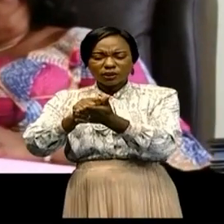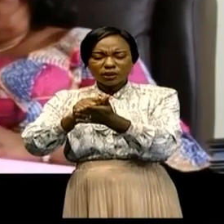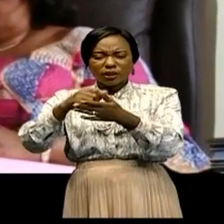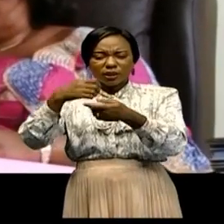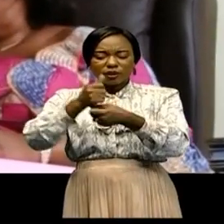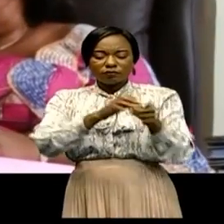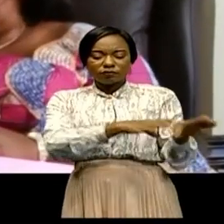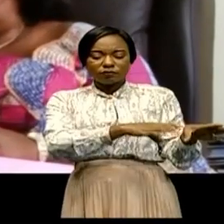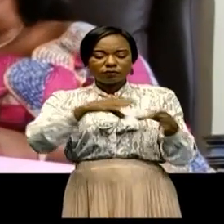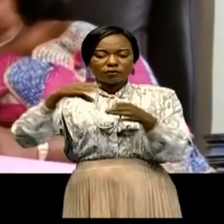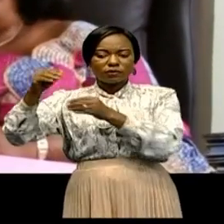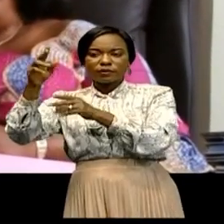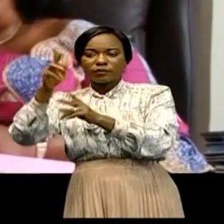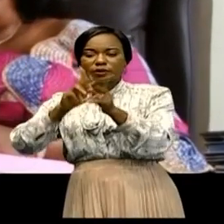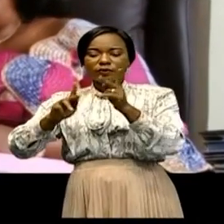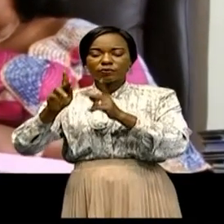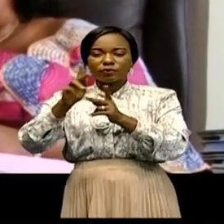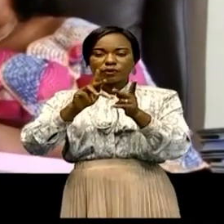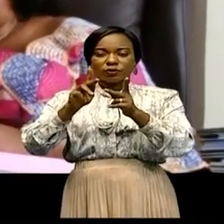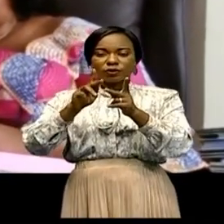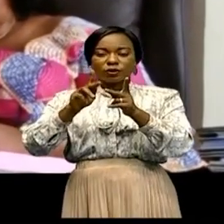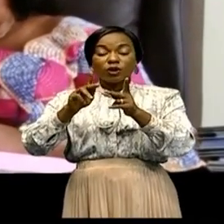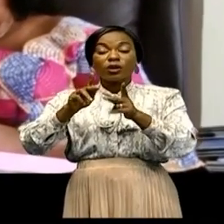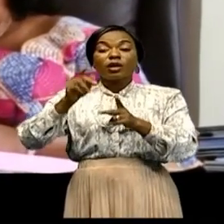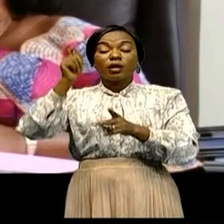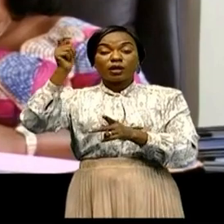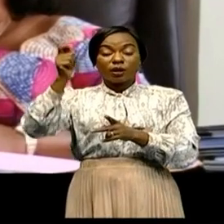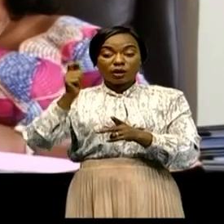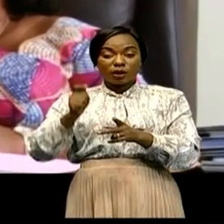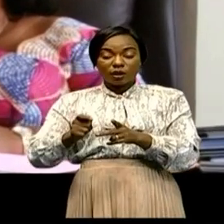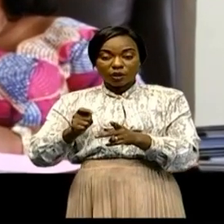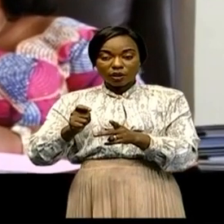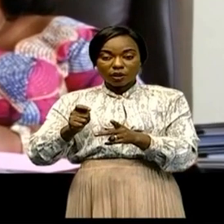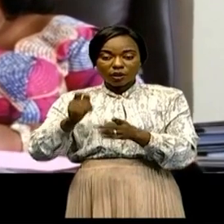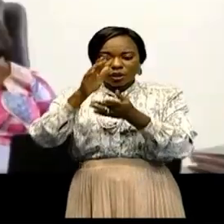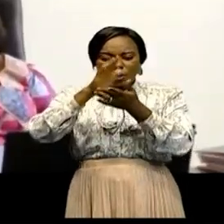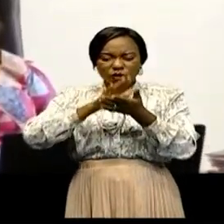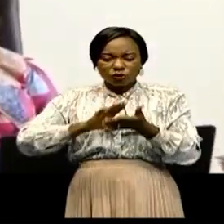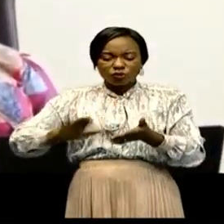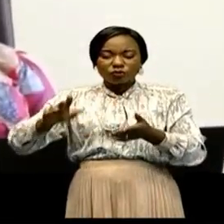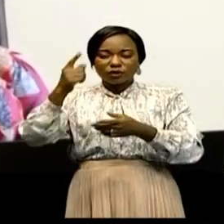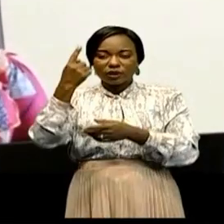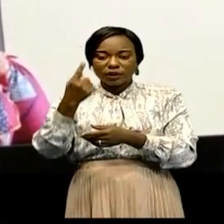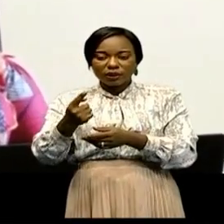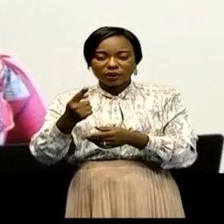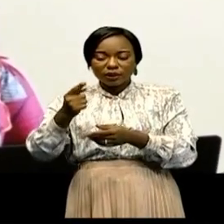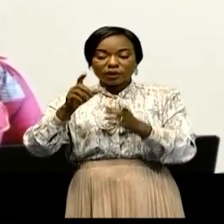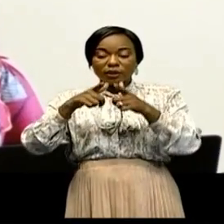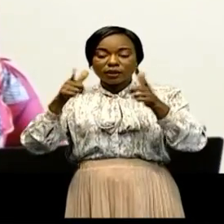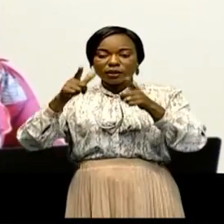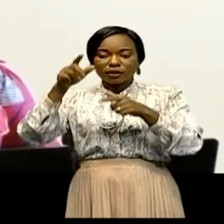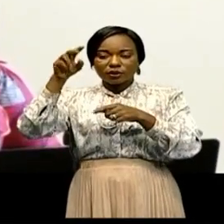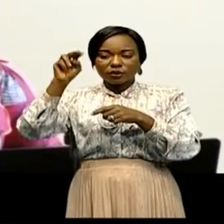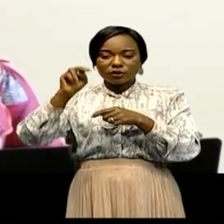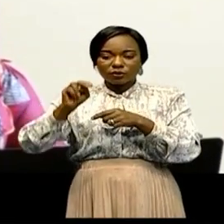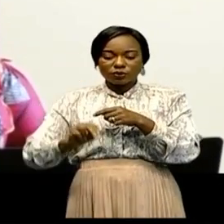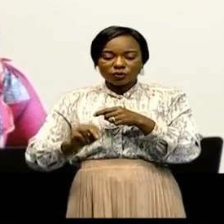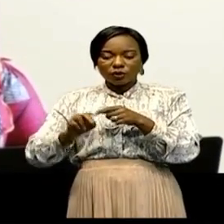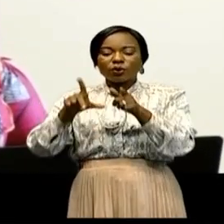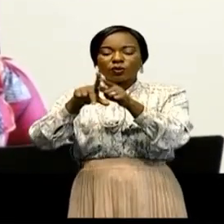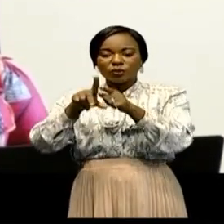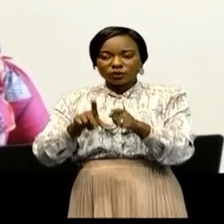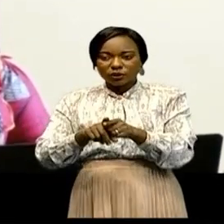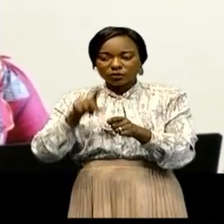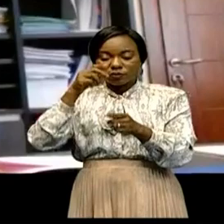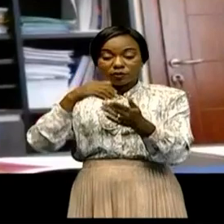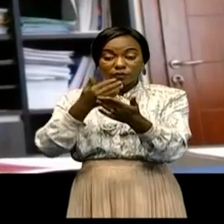déplacement de la population. Le commandant de Sokola, un grand nord, et de l'administrateur militaire s'y sont rendus pour